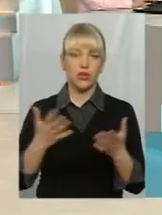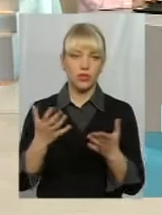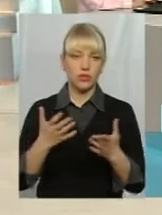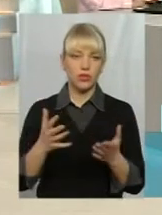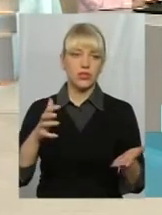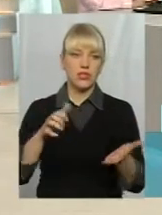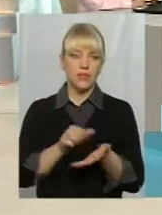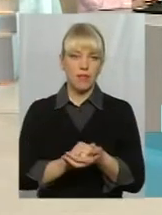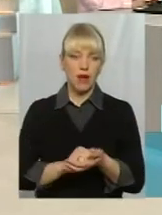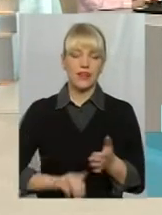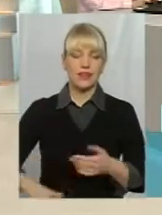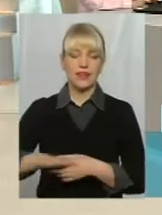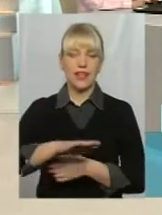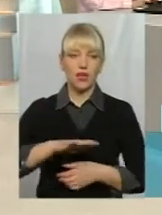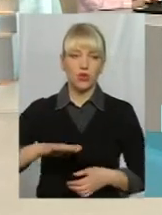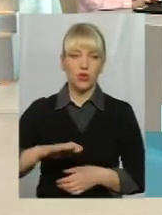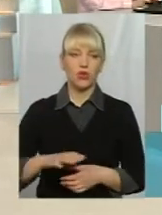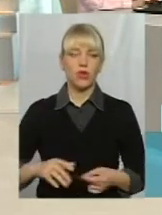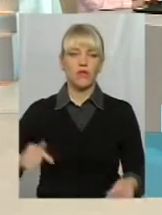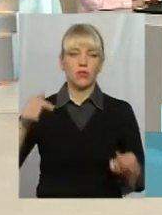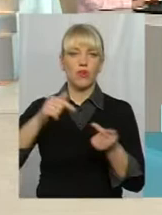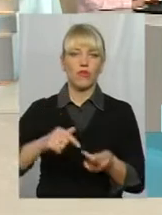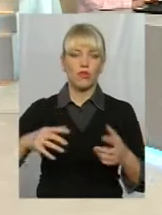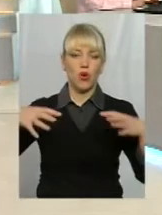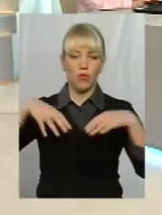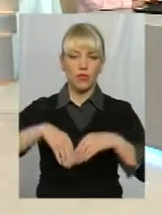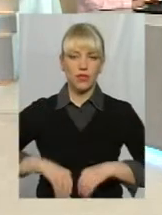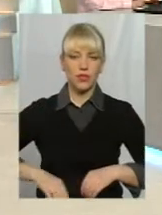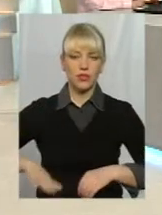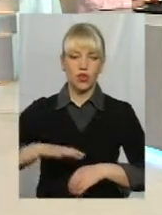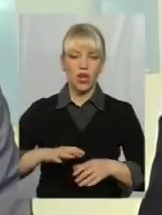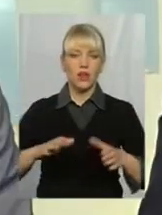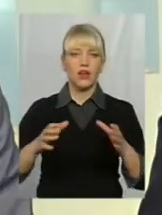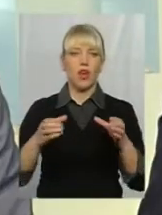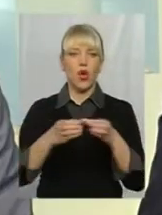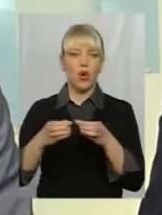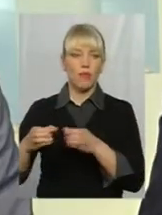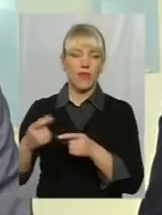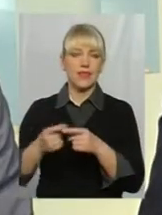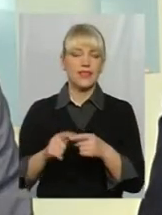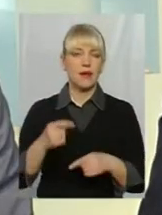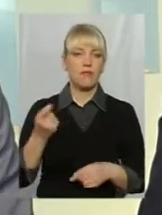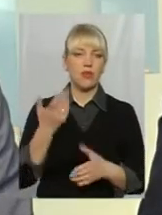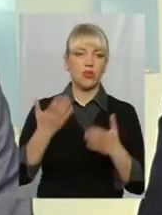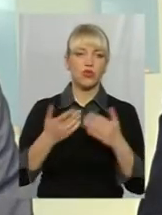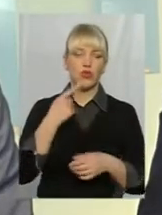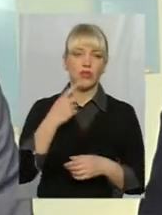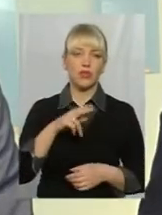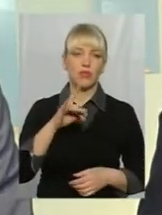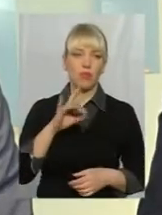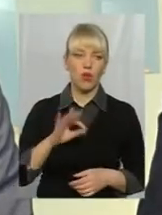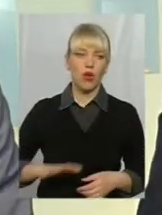території відповідних об'єднаних територіальних громад, то це мало. Якщо взяти площі земель, які